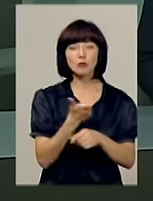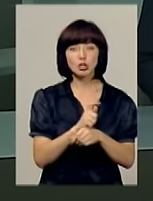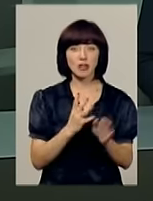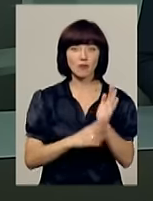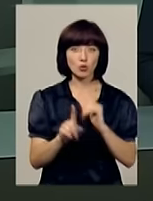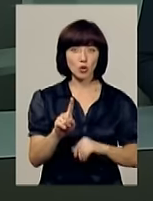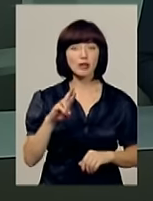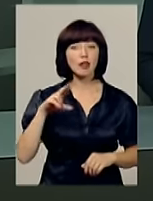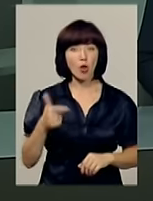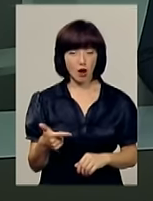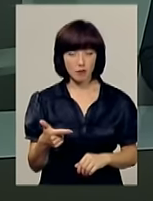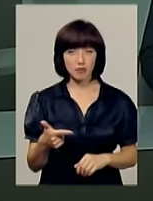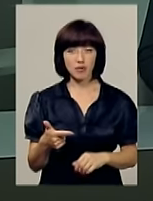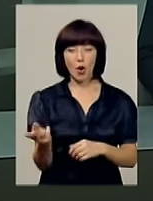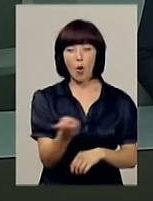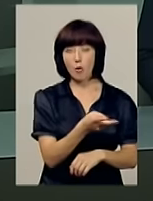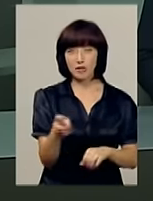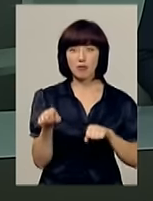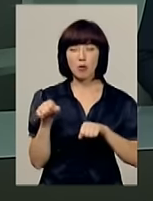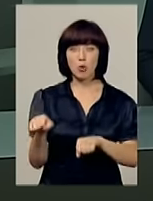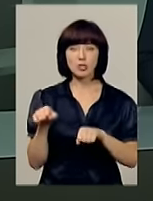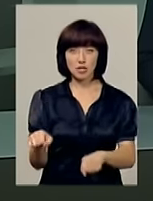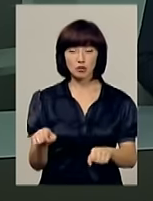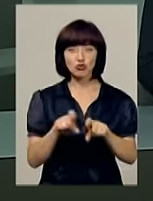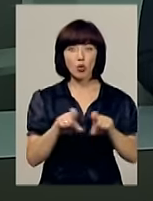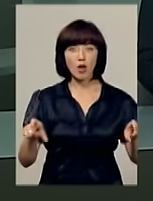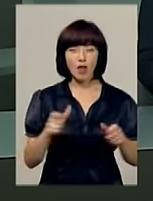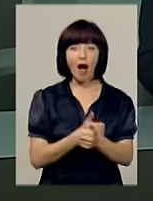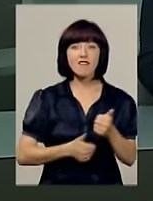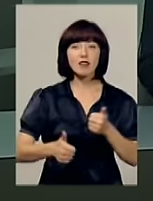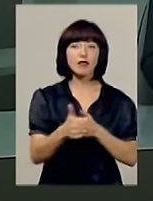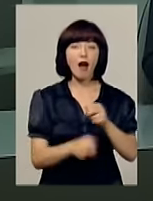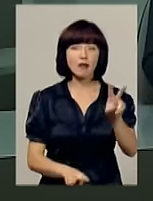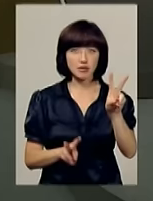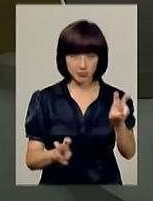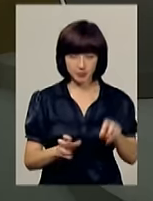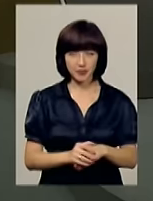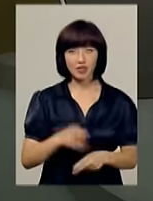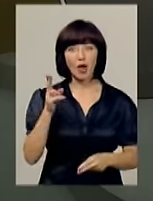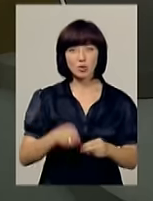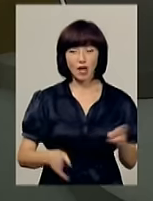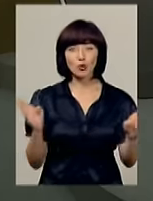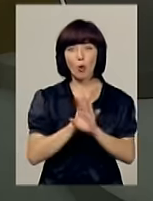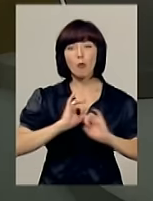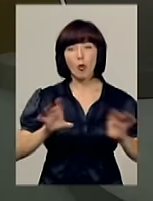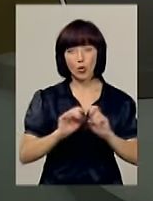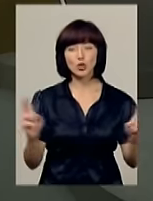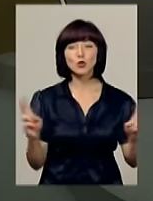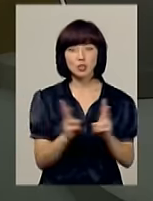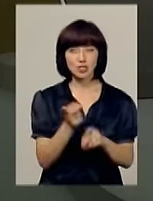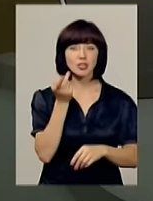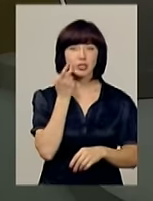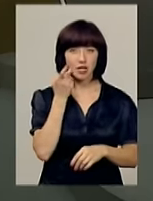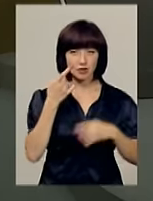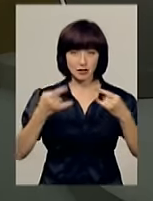91 кілограм». Обидва боксери є вихованцями школи «Авангард». Наостанок прогноз погоди. Зустрінемось, як